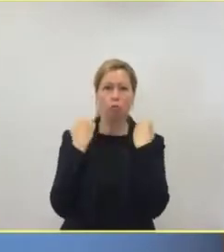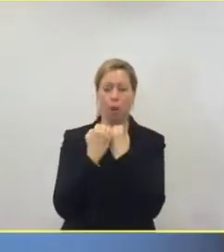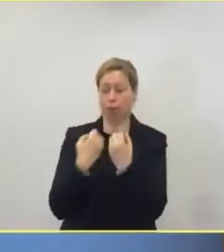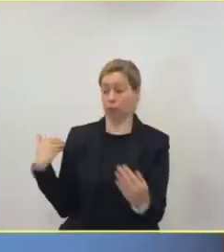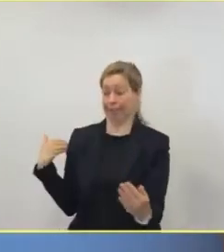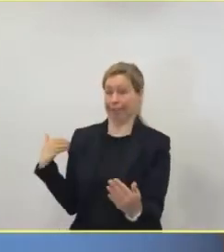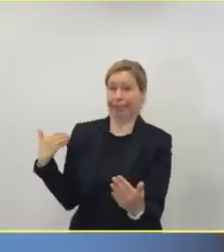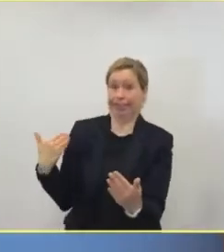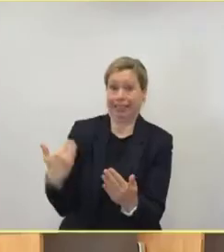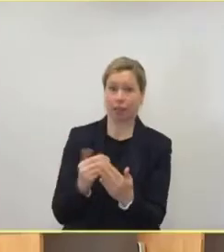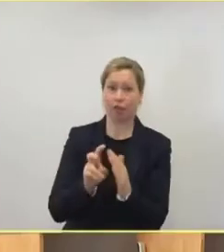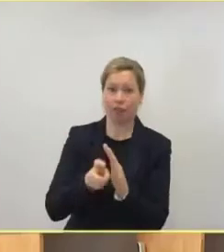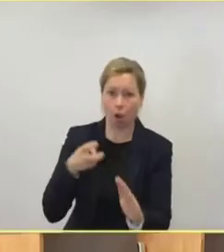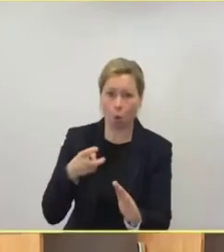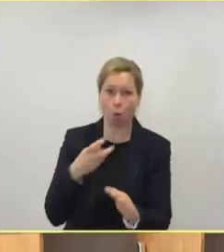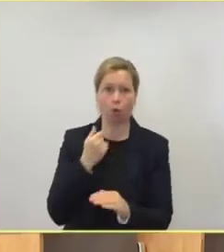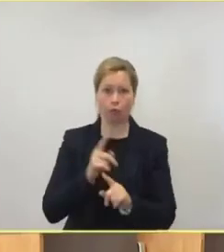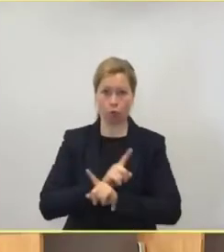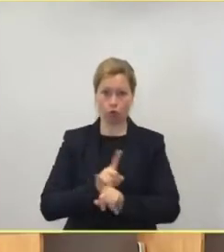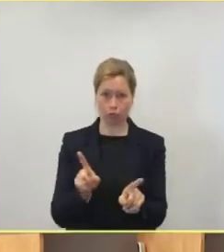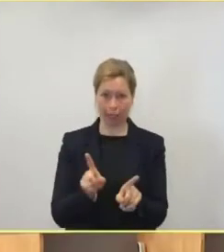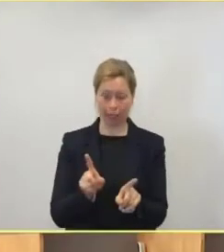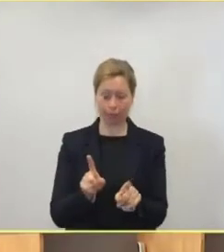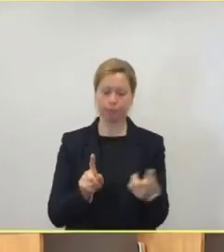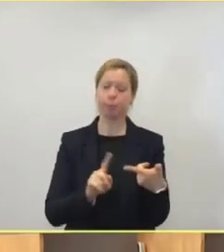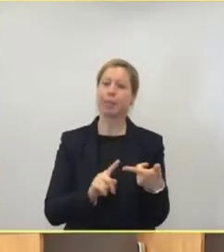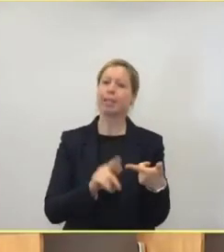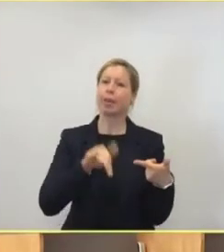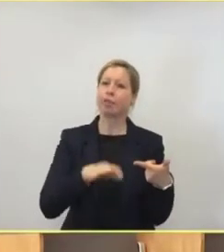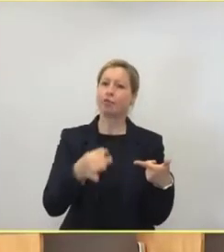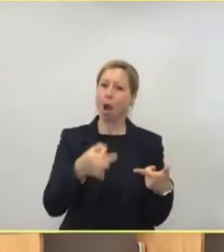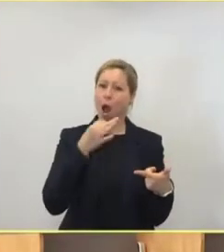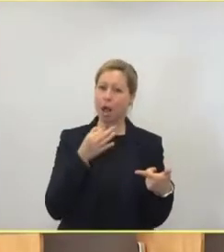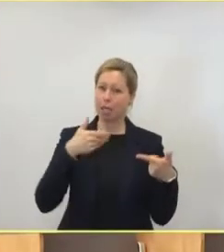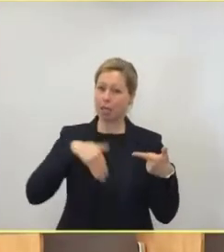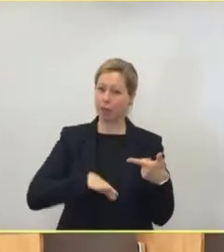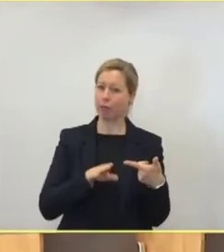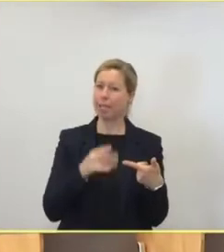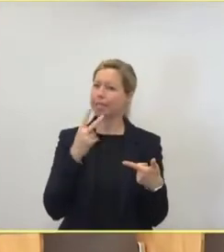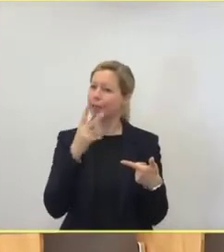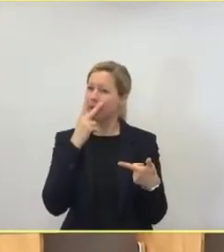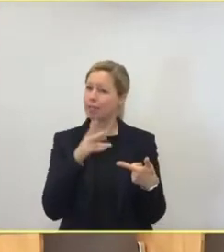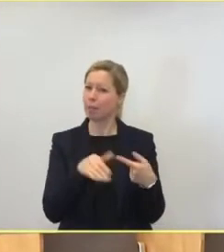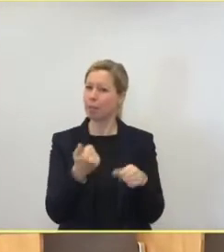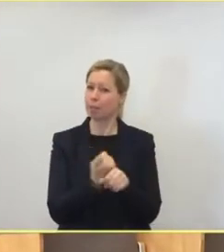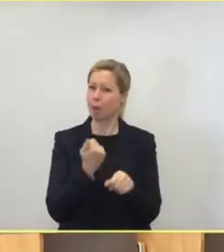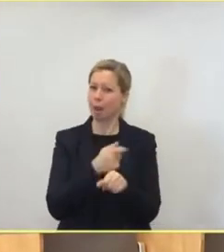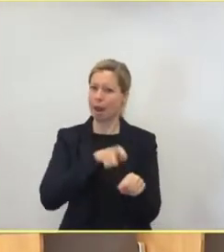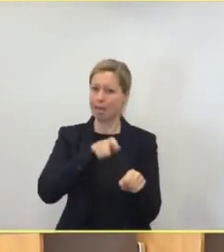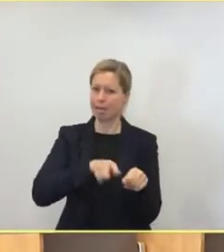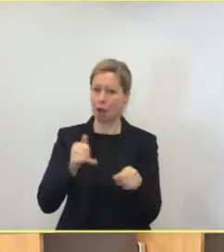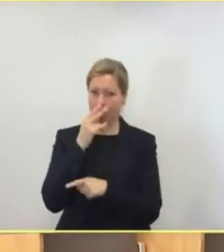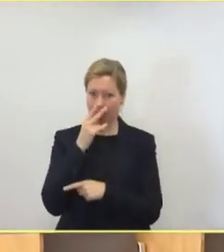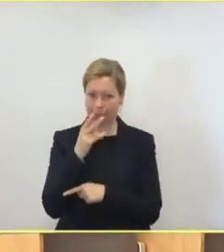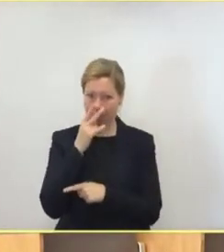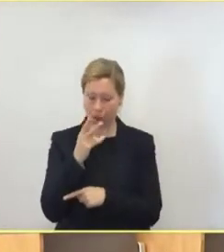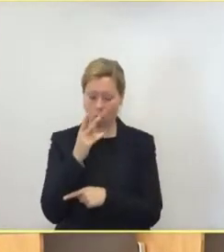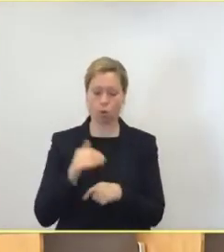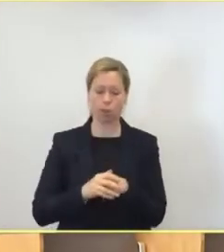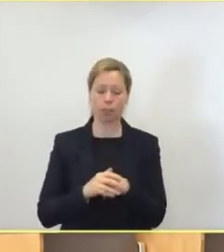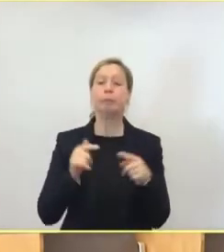hatten, wie es mit den Mitarbeitern aussieht. Auch hier sind in den großen Covid-Zentren auch sehr